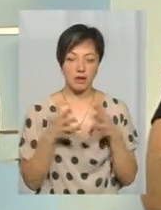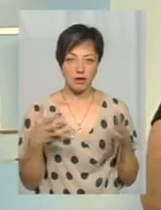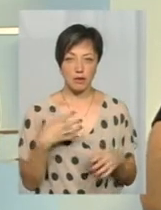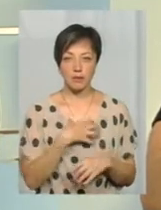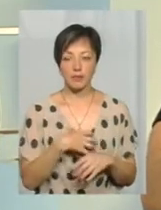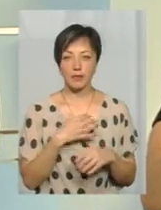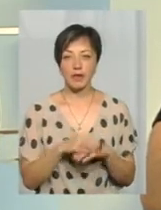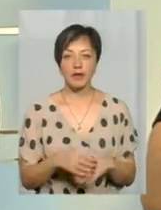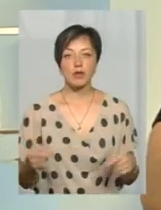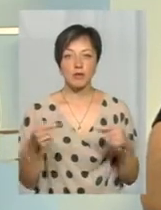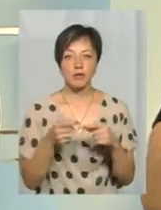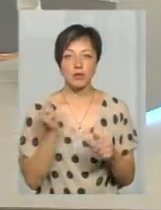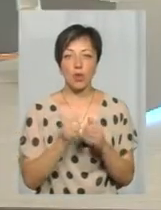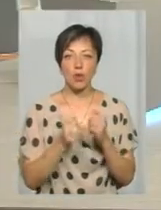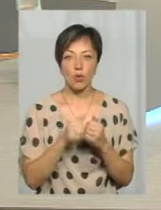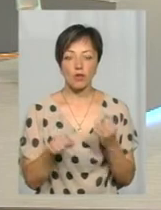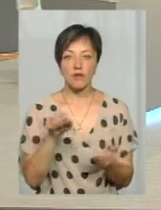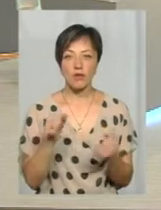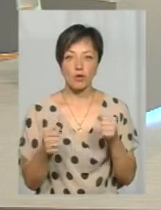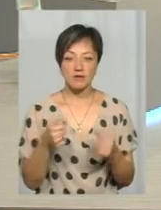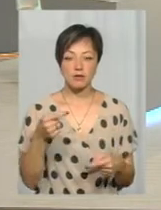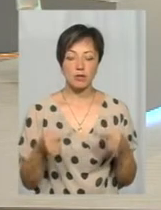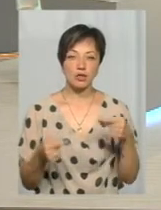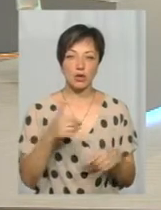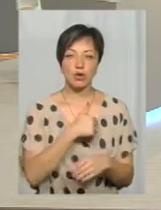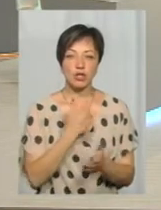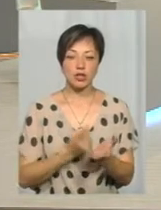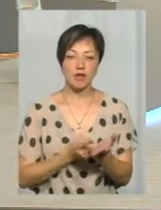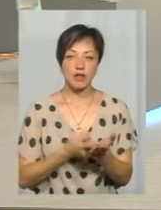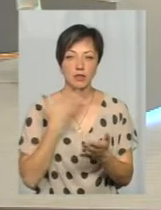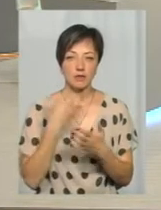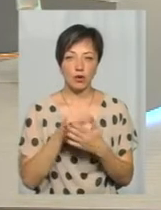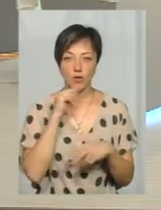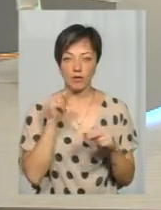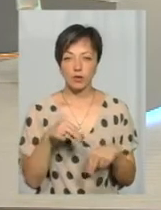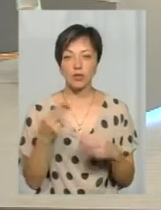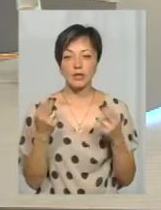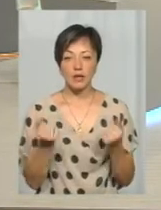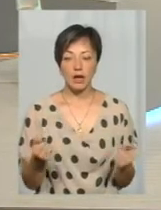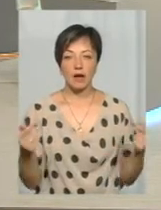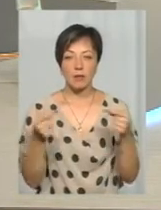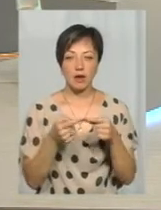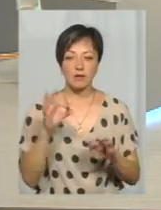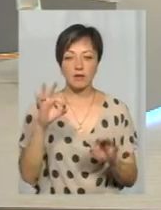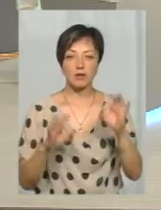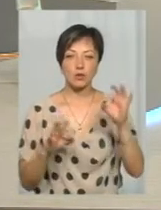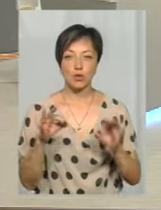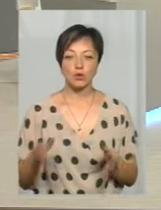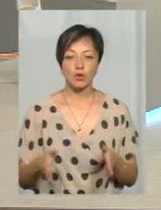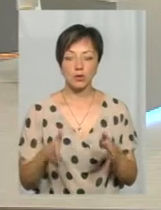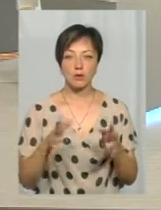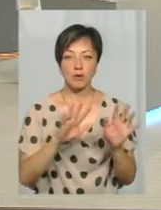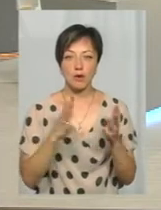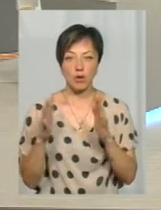Відповідно, кожен із водіїв сперечається і хоче довести свою вину. Так, є певний відсоток дорожньо-транспортних пригод, де